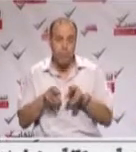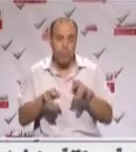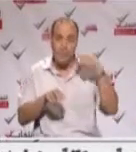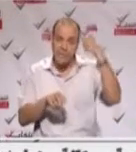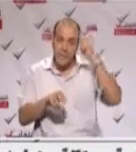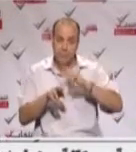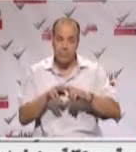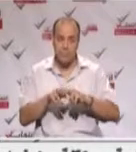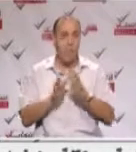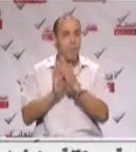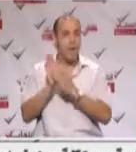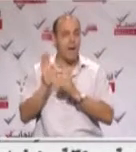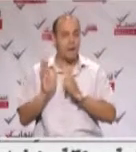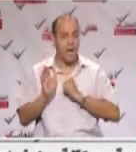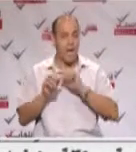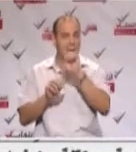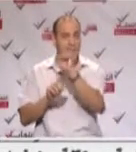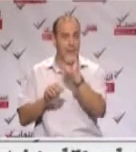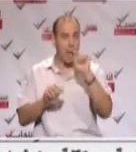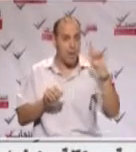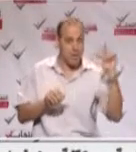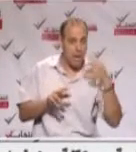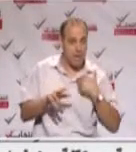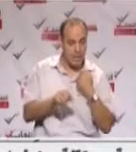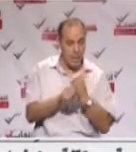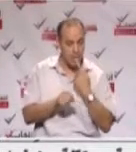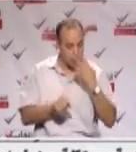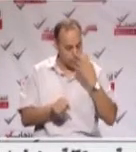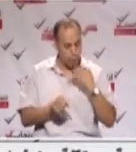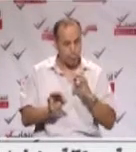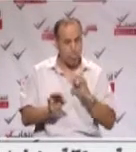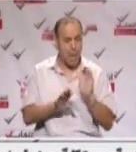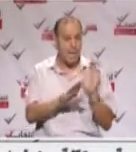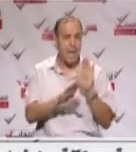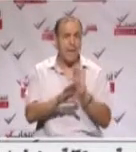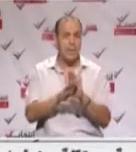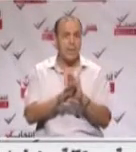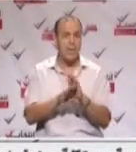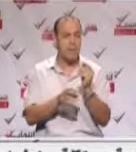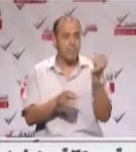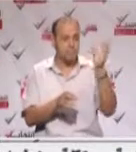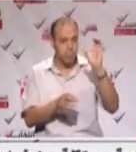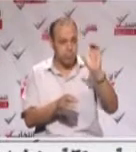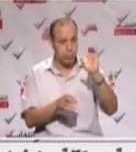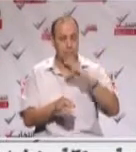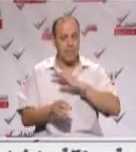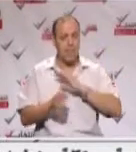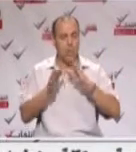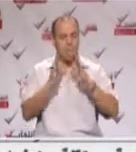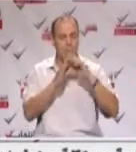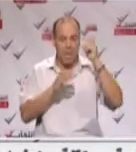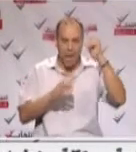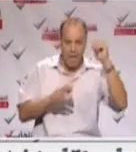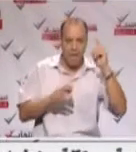القطار والقائمة المستقلة الأمل اللي شعار هسبول سوف تعمل بكل جدية لتدعيم الاعتمادات المرصودة لدور الثقاف والشواب